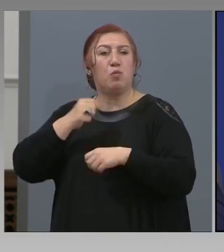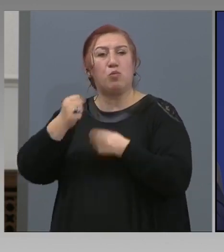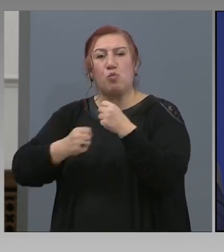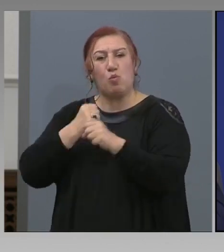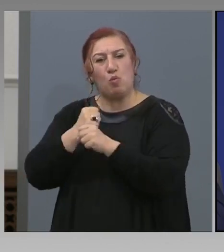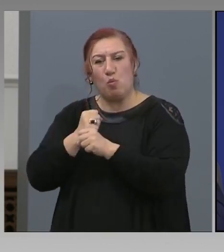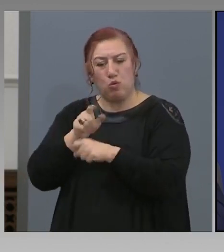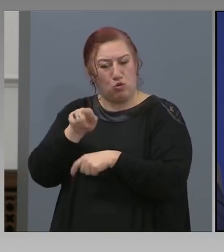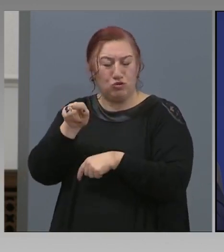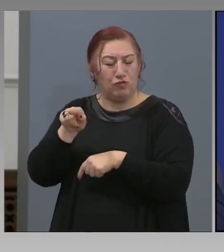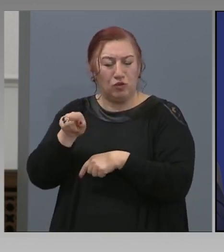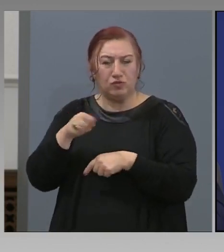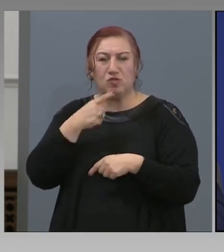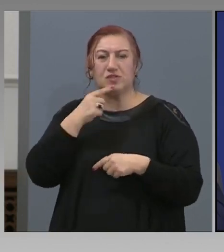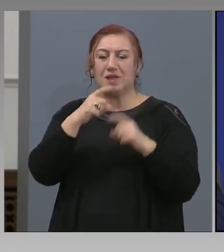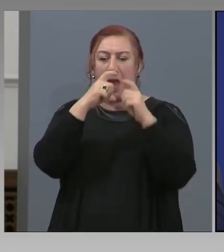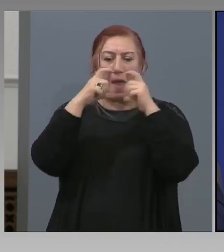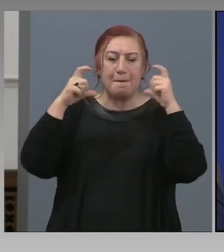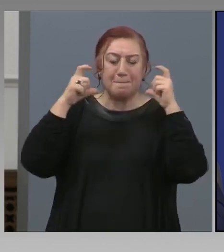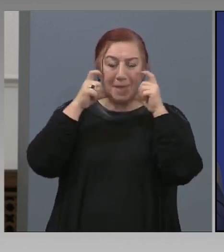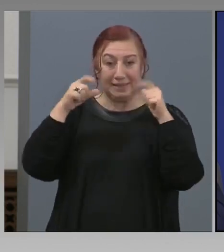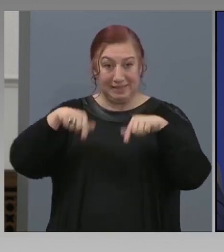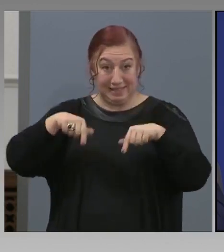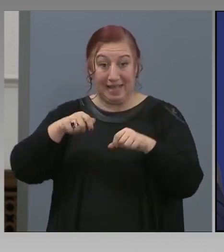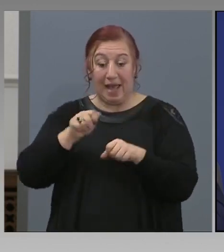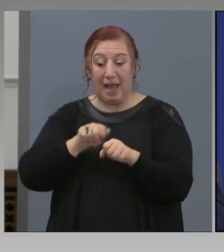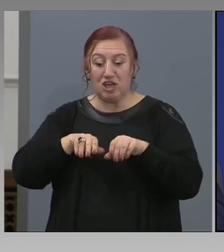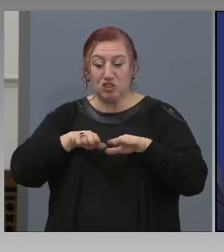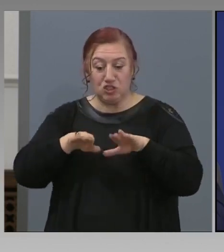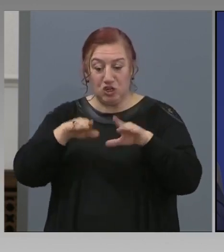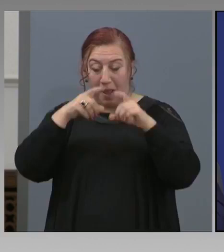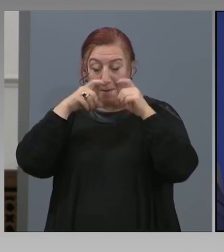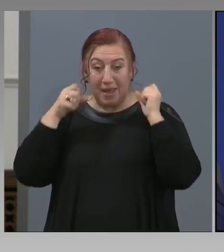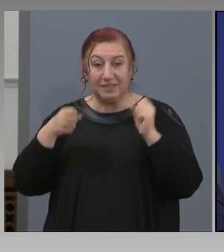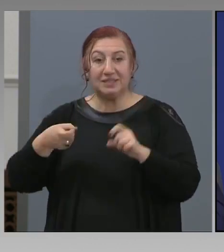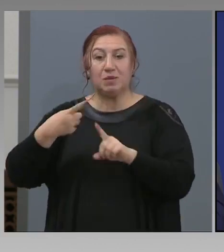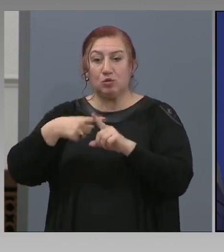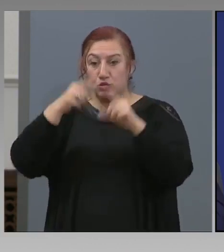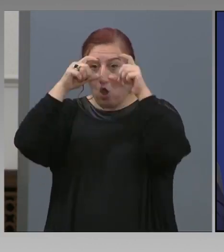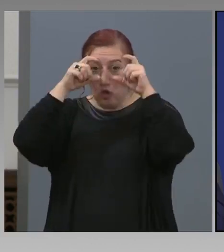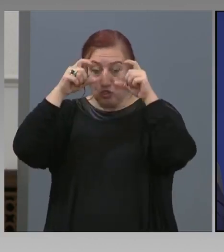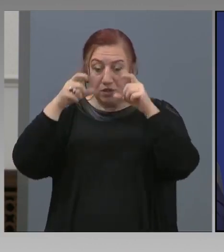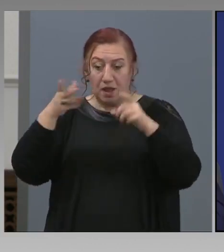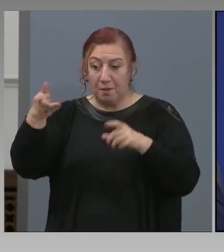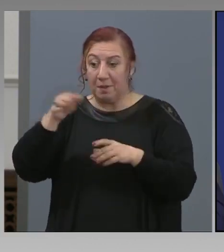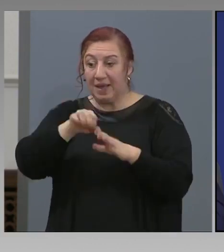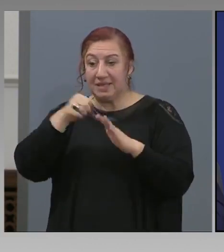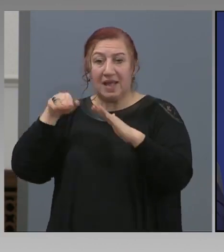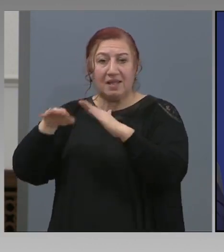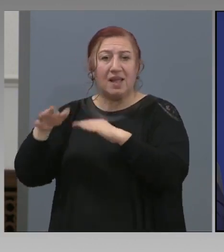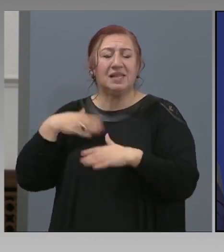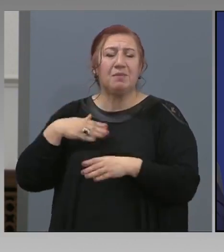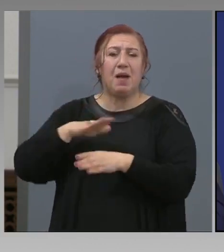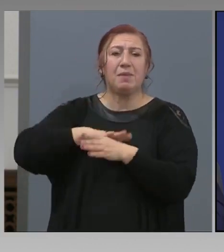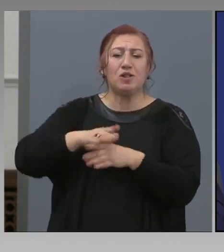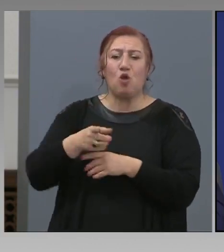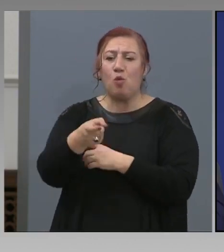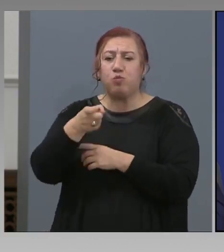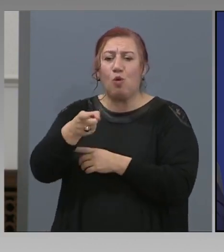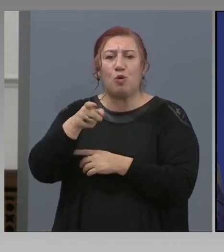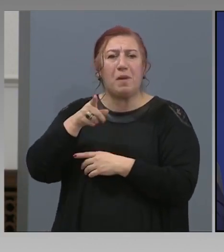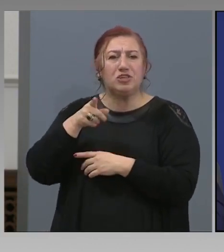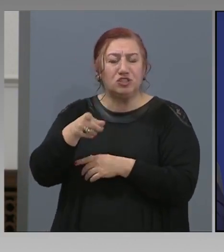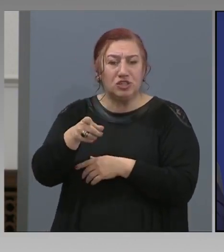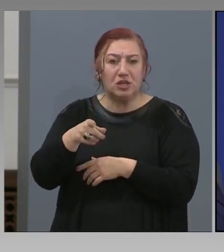за маските и очилата. И ме и складовете са им пълни с сбор машини. Всички поръчки падат.